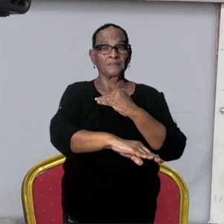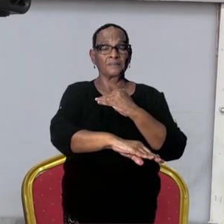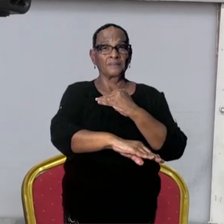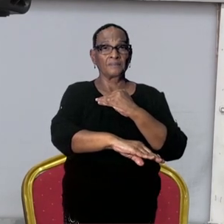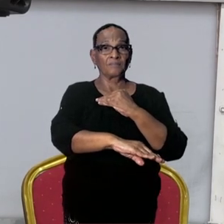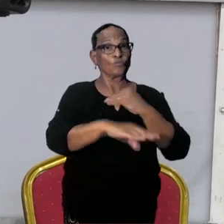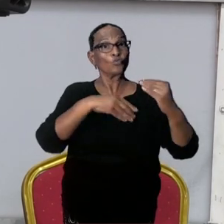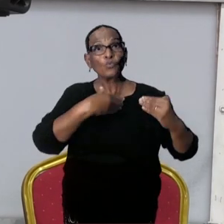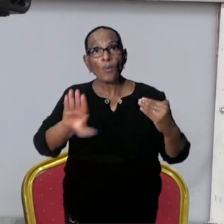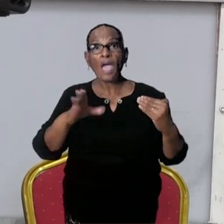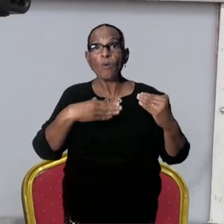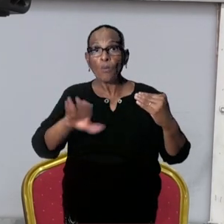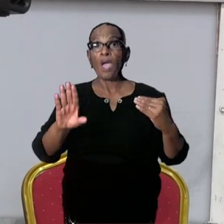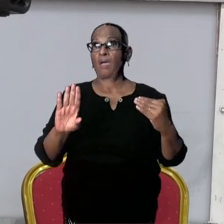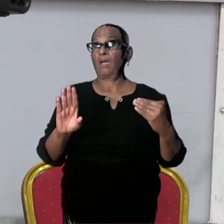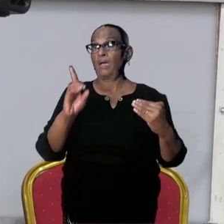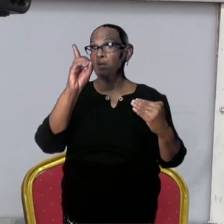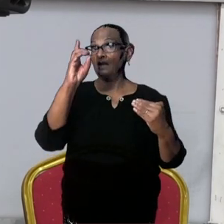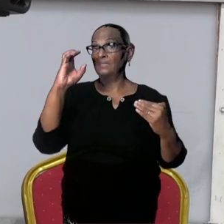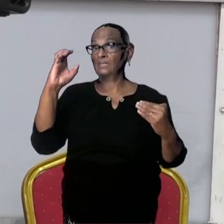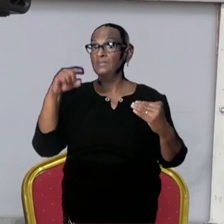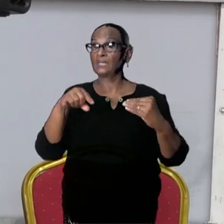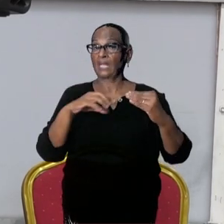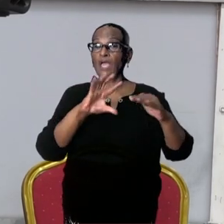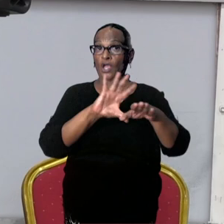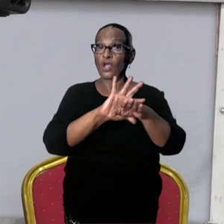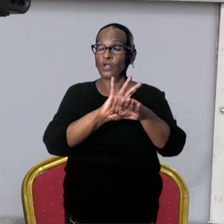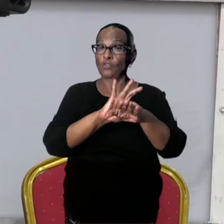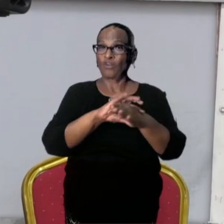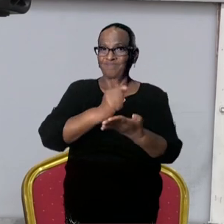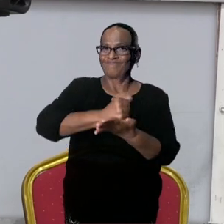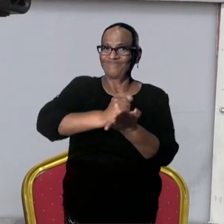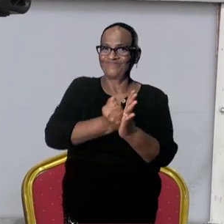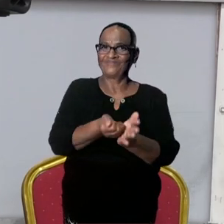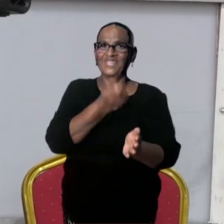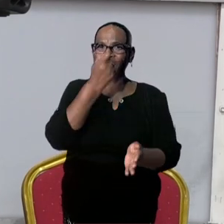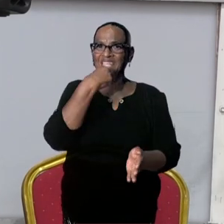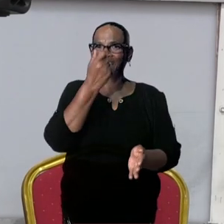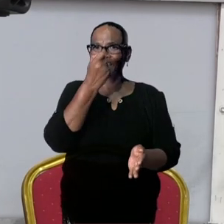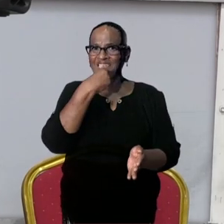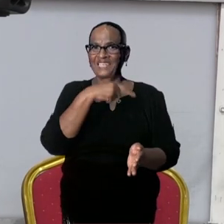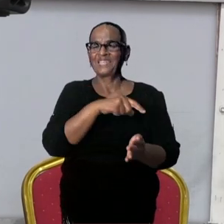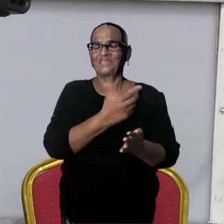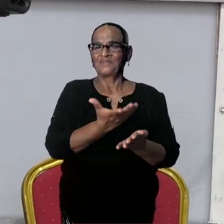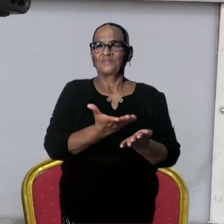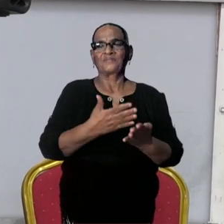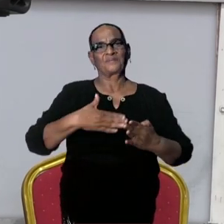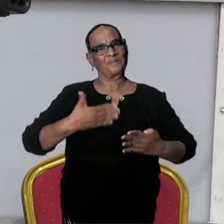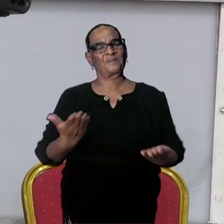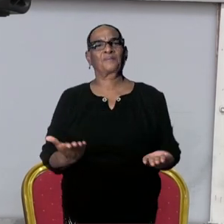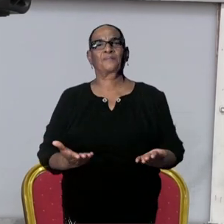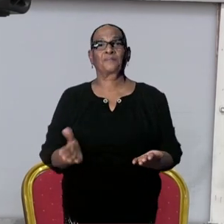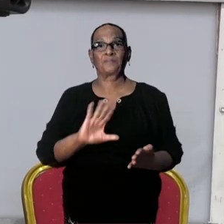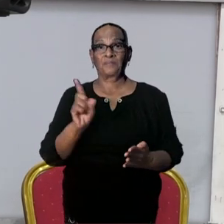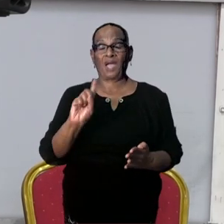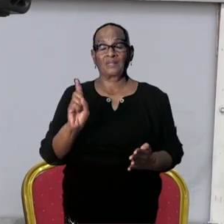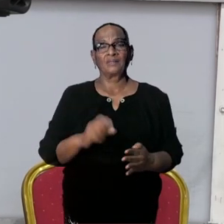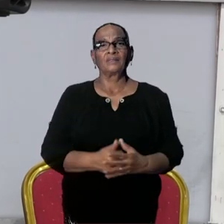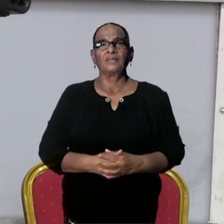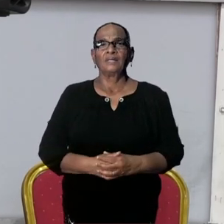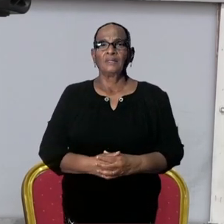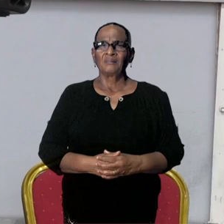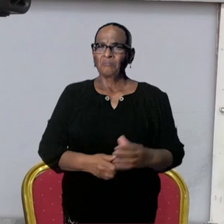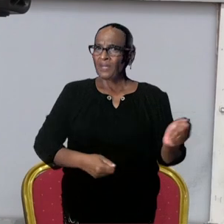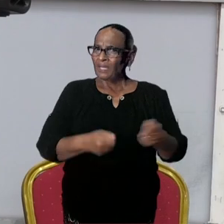hij de plaats verlaten. Ik wil weten wat het standpunt is van de regering voor